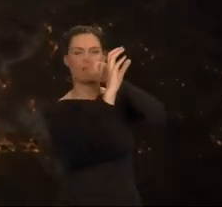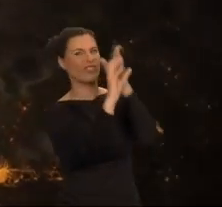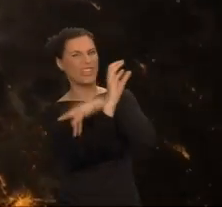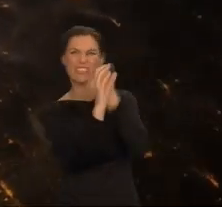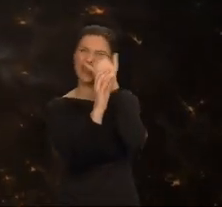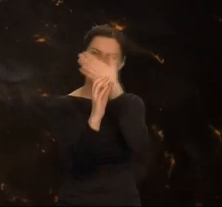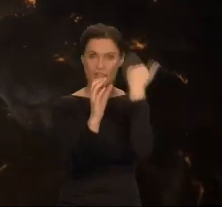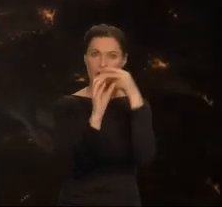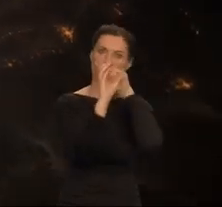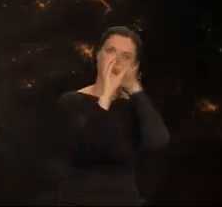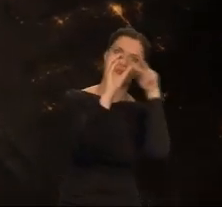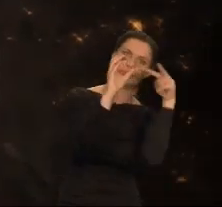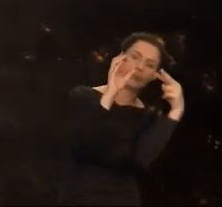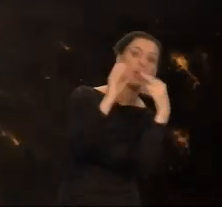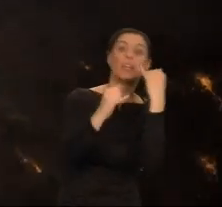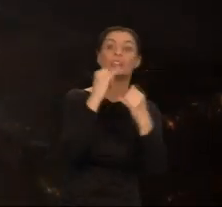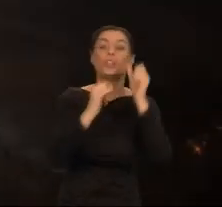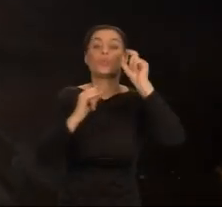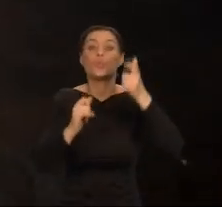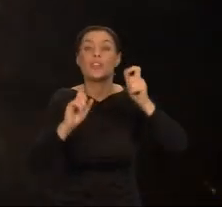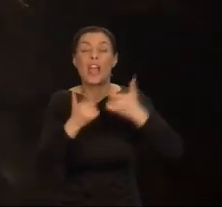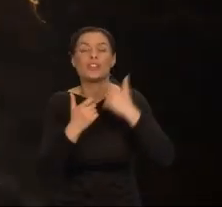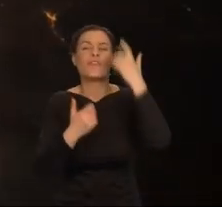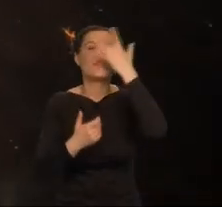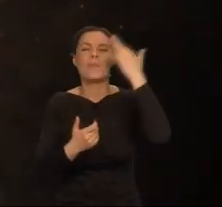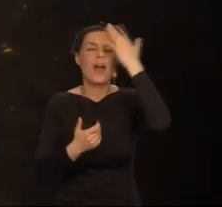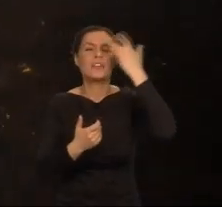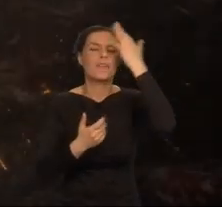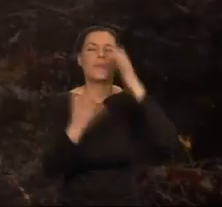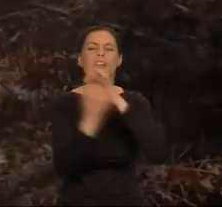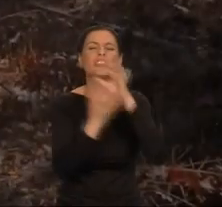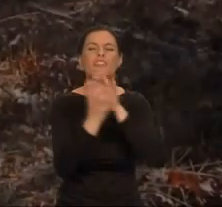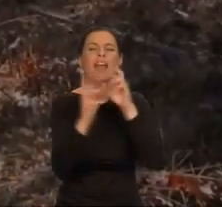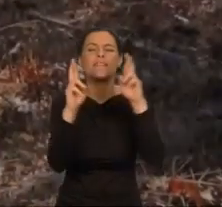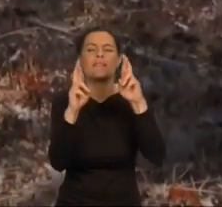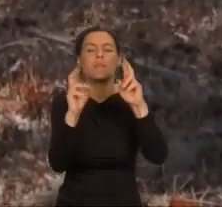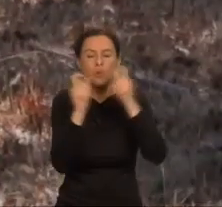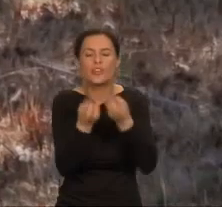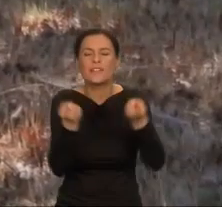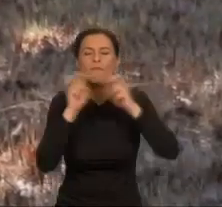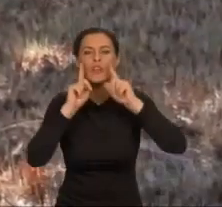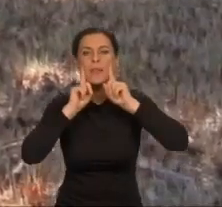Jeśli jakiś świat da się wymarzyć, może uda się go z marzeń stworzyć.